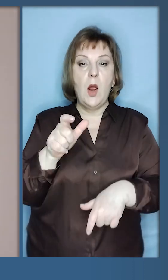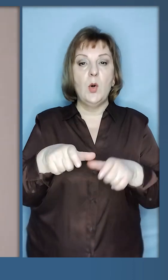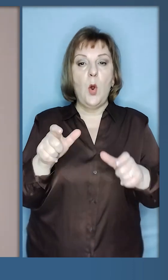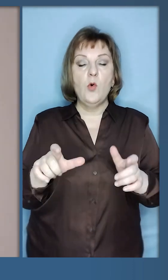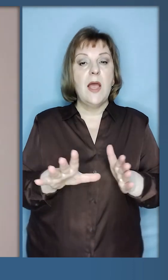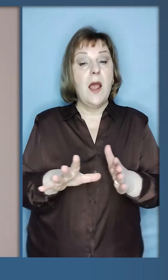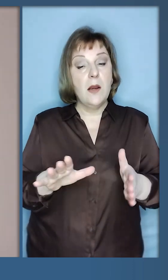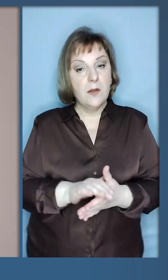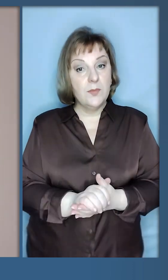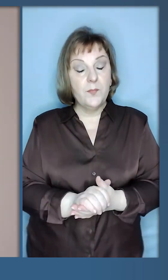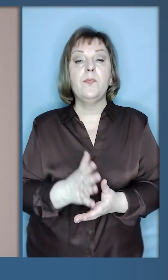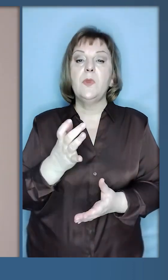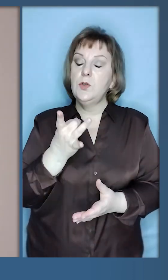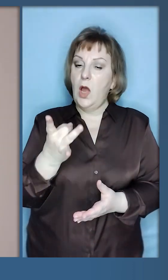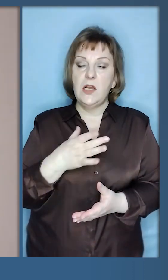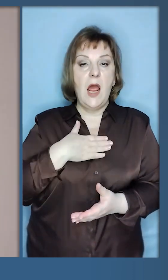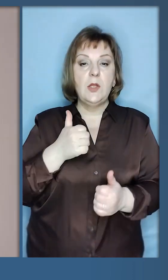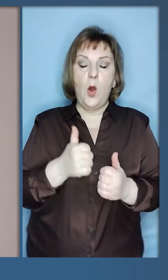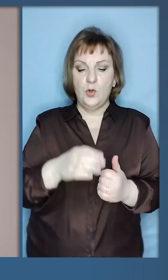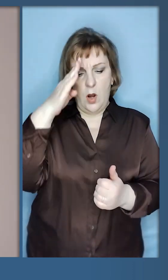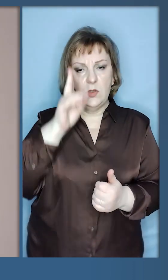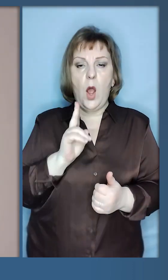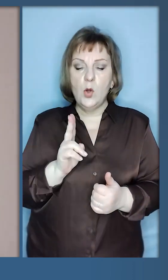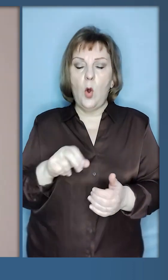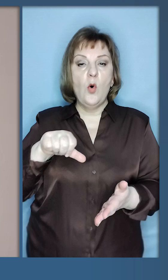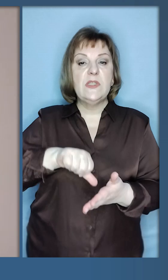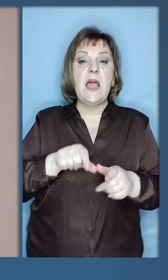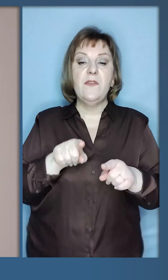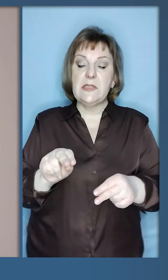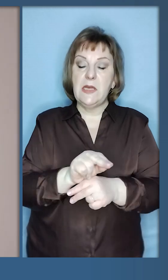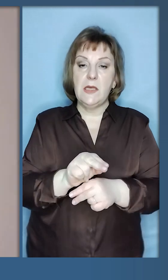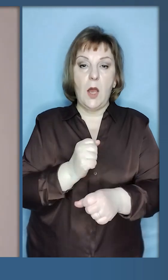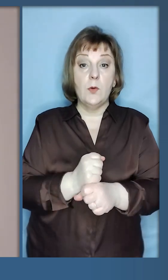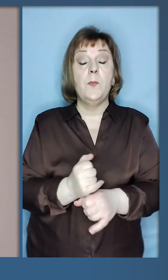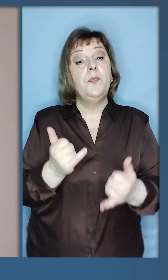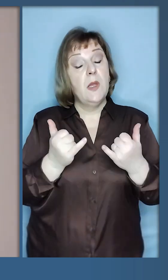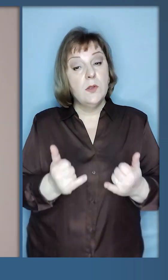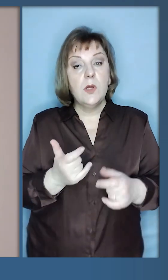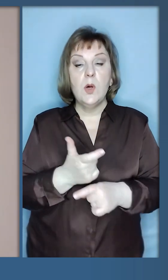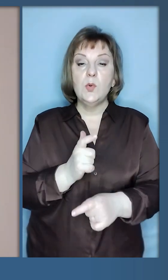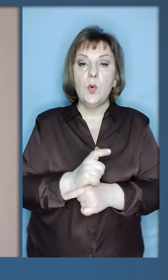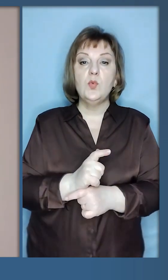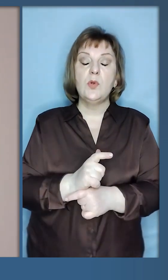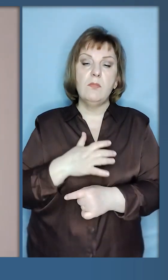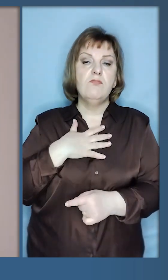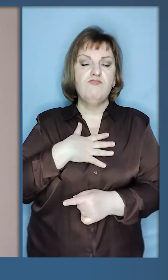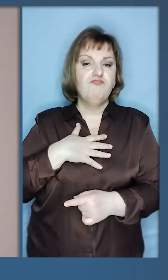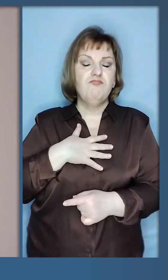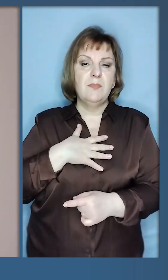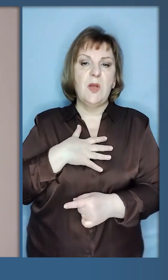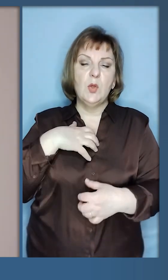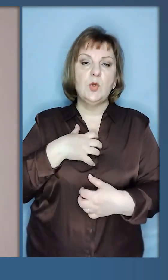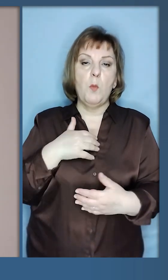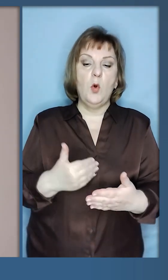людям електрику. Ще раз дякую кожному і кожній, хто задійний у цій роботі. Сьогодні дуже сумні